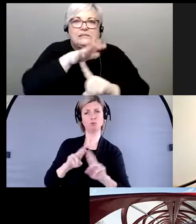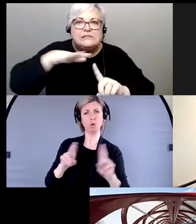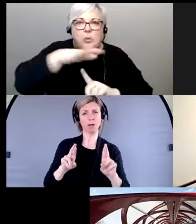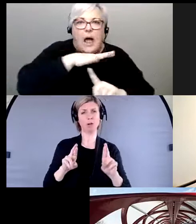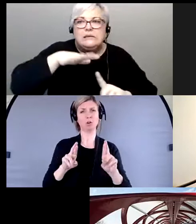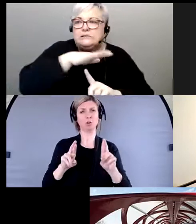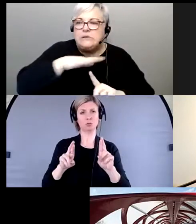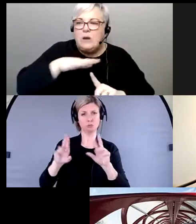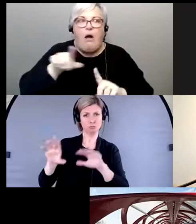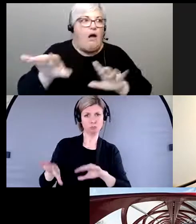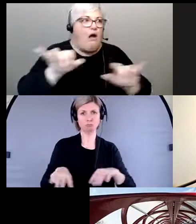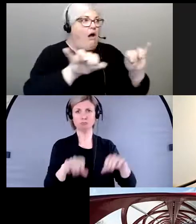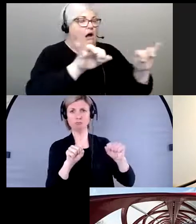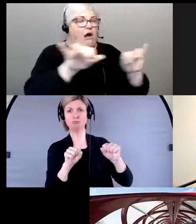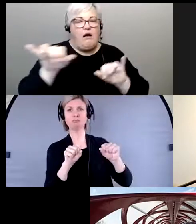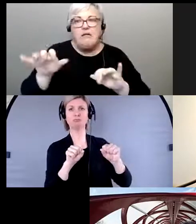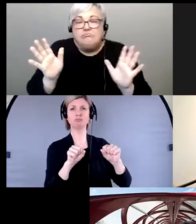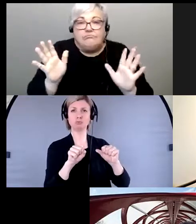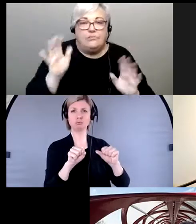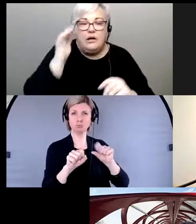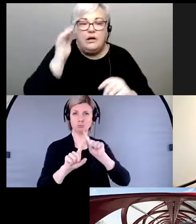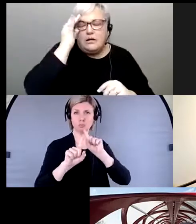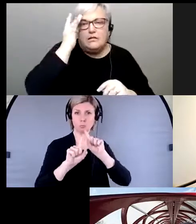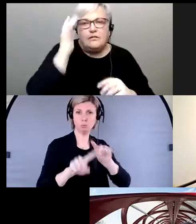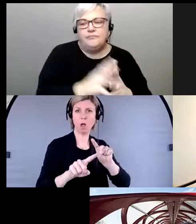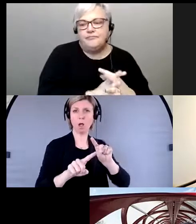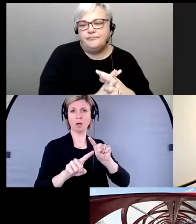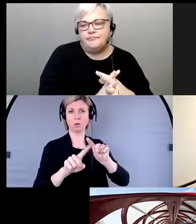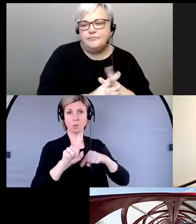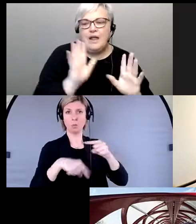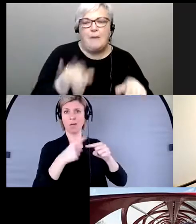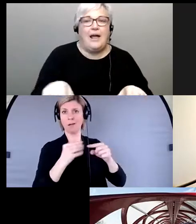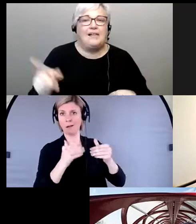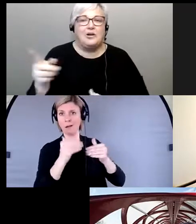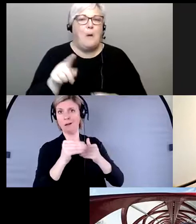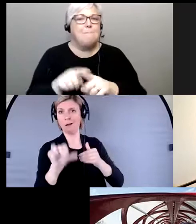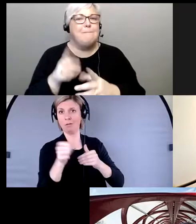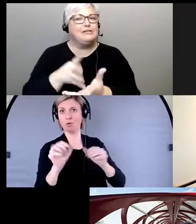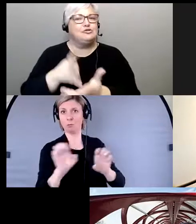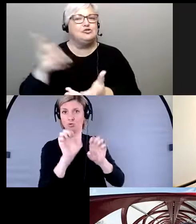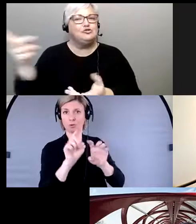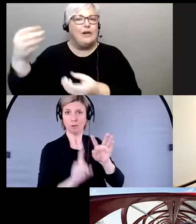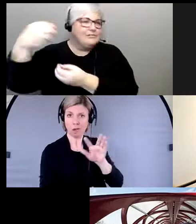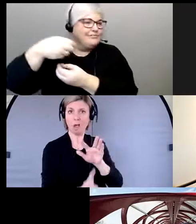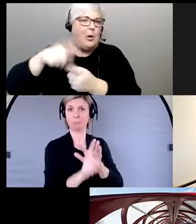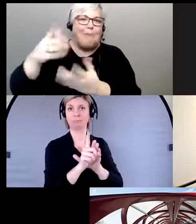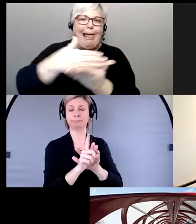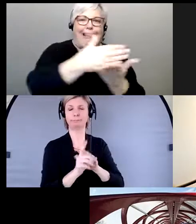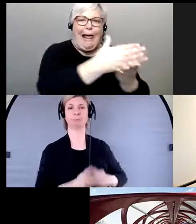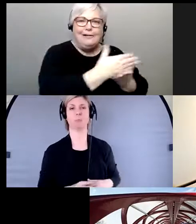Et ça, bon, ça a beaucoup à voir avec la distribution de la richesse. Et on a vu que, bon, pendant la pandémie,